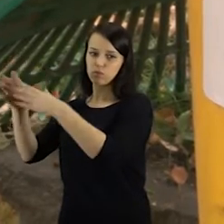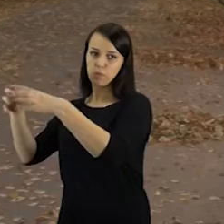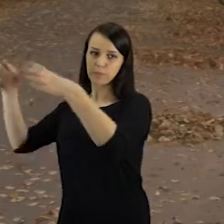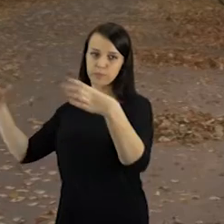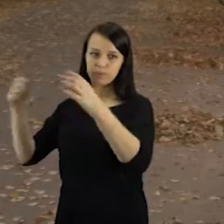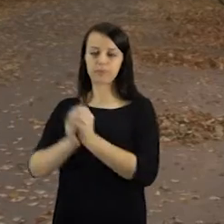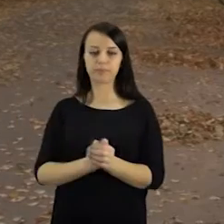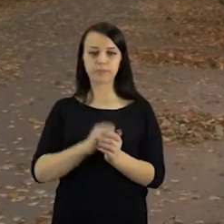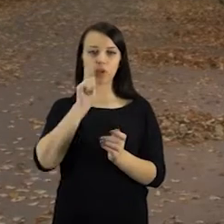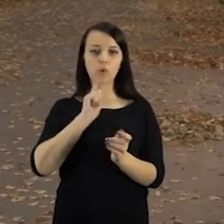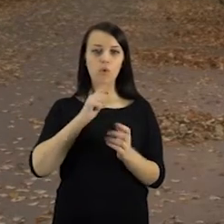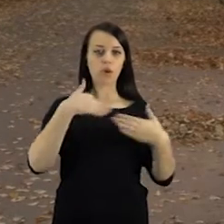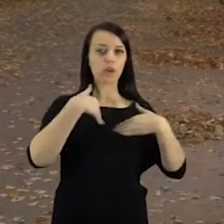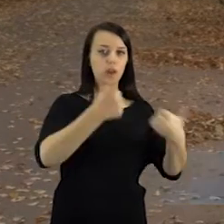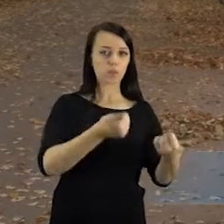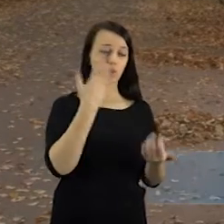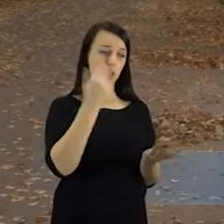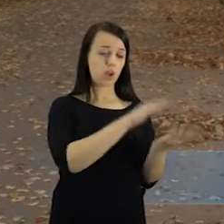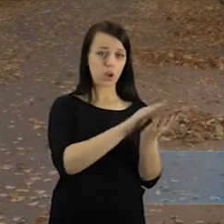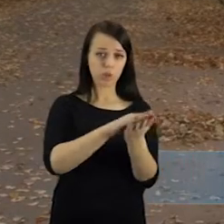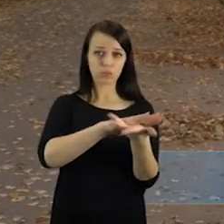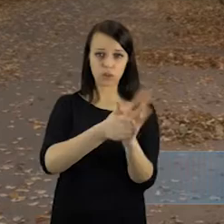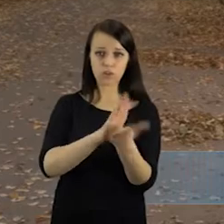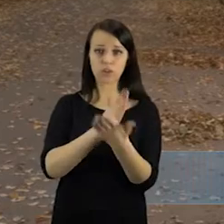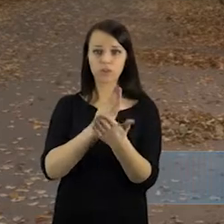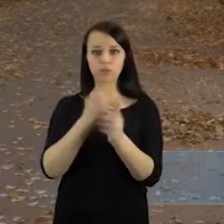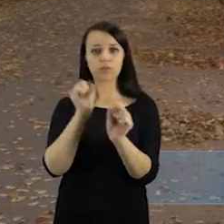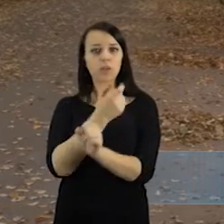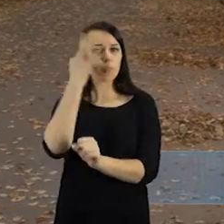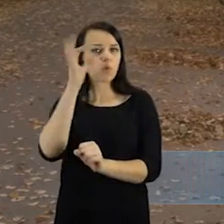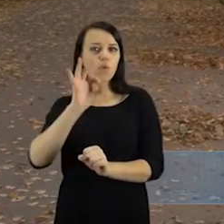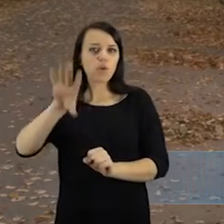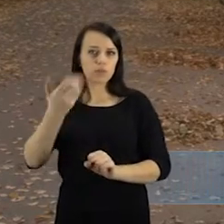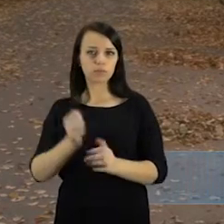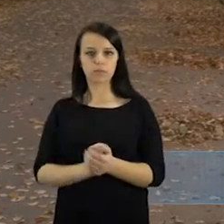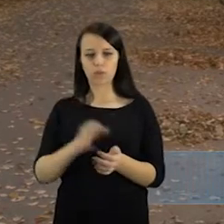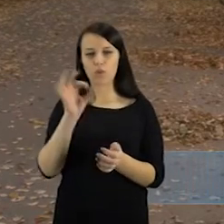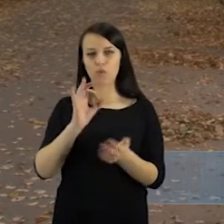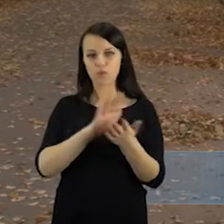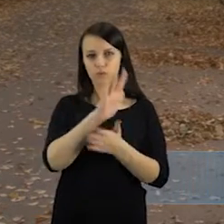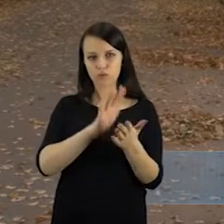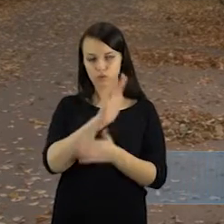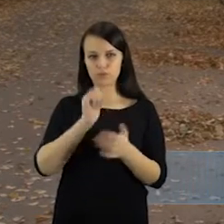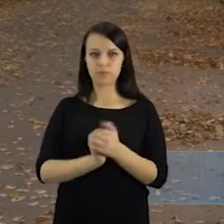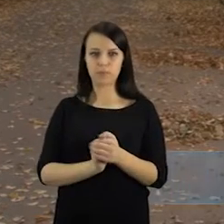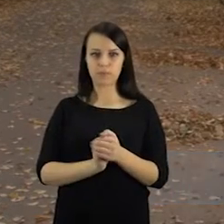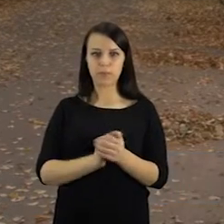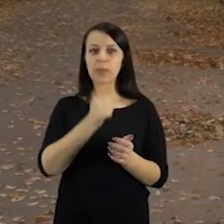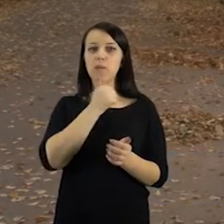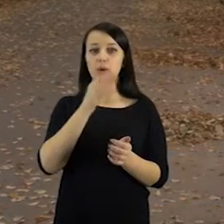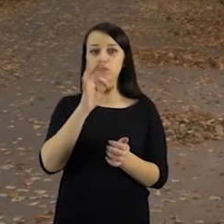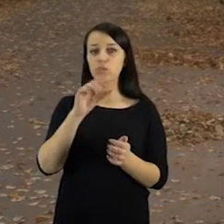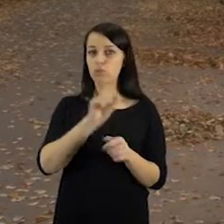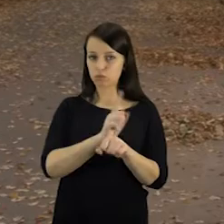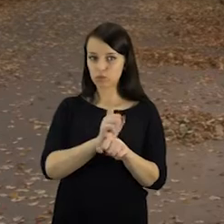tūry. Todėl mes ir rekomentuotumėm, kad tvarkant namiškių artimųjų kapus, pagalvoti apie tai, kad ir šioje